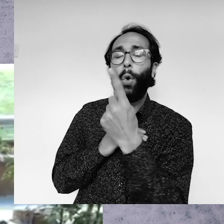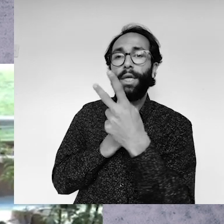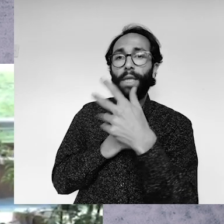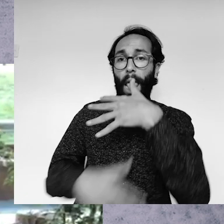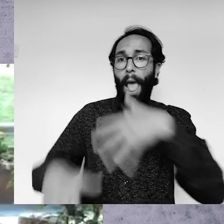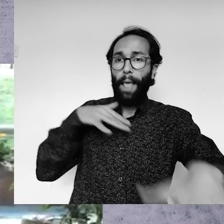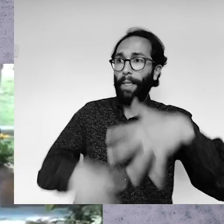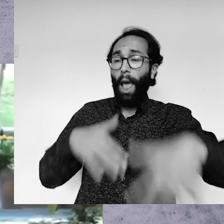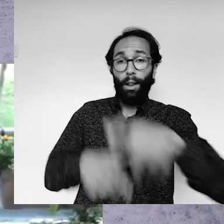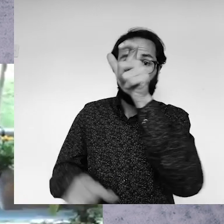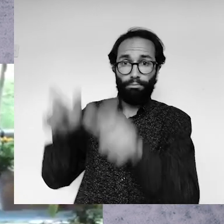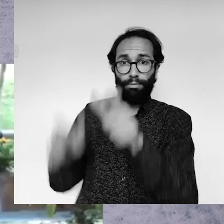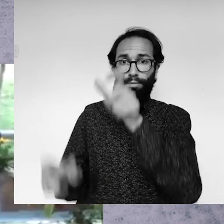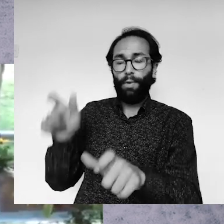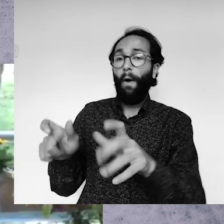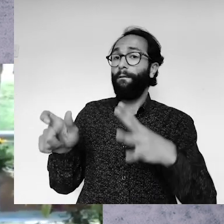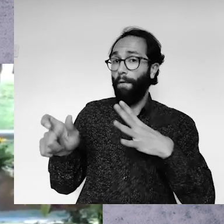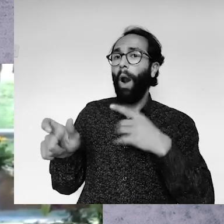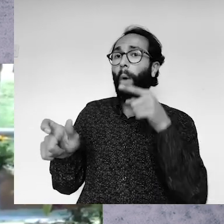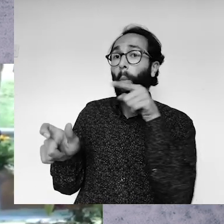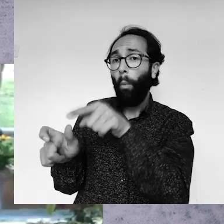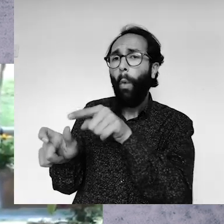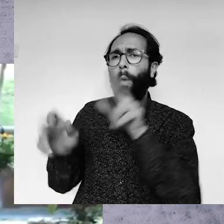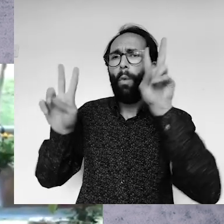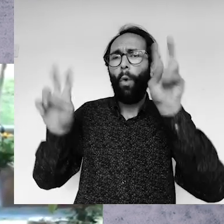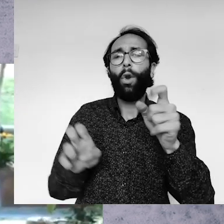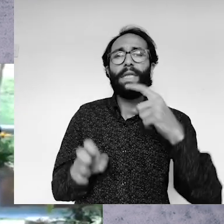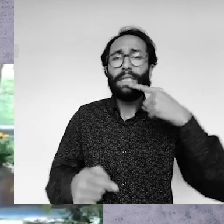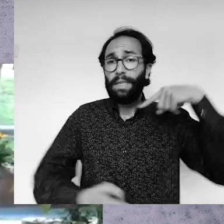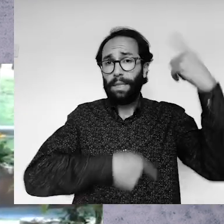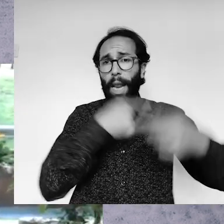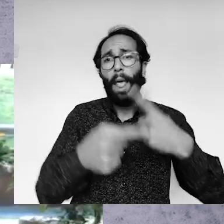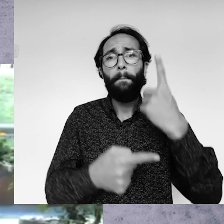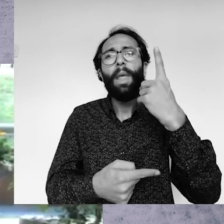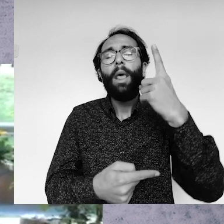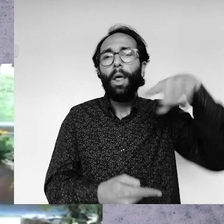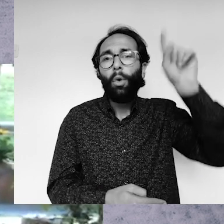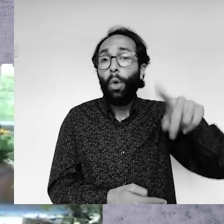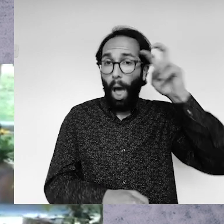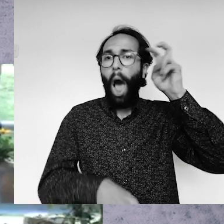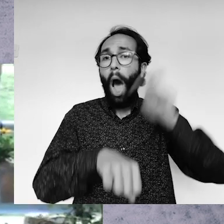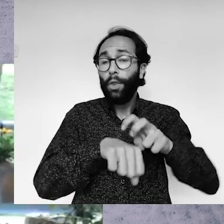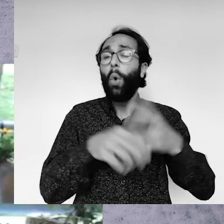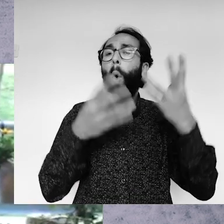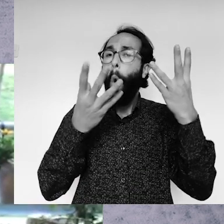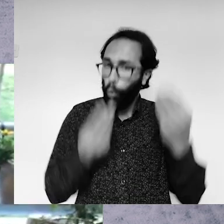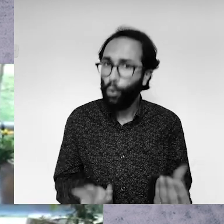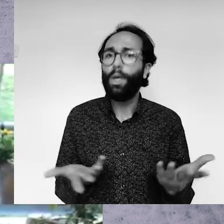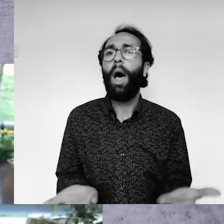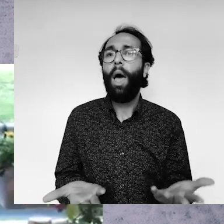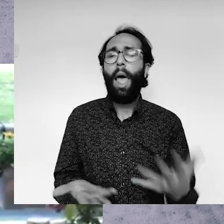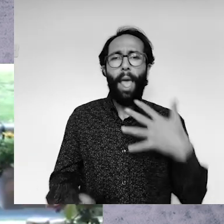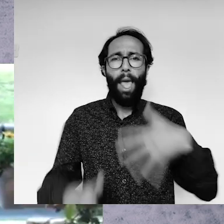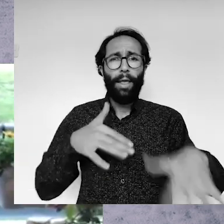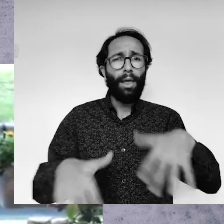engelli bireylerin oluşturduğu farkındalığı yılda sadece bir gün hatırlandıkça